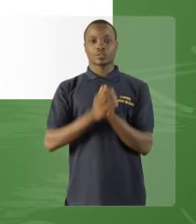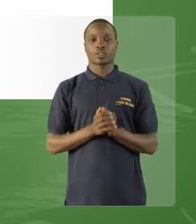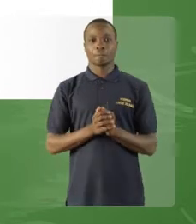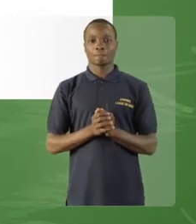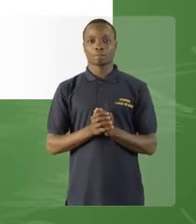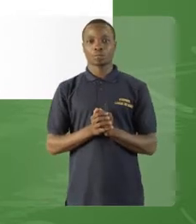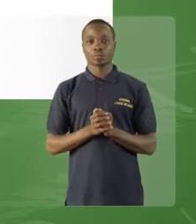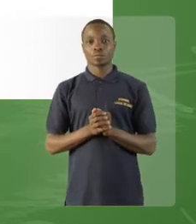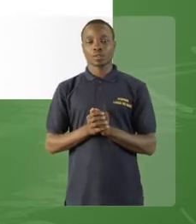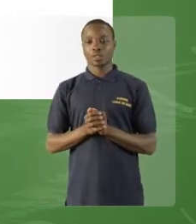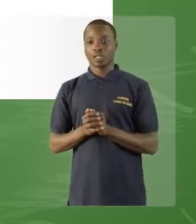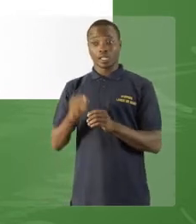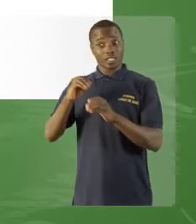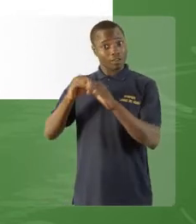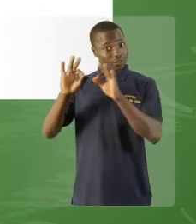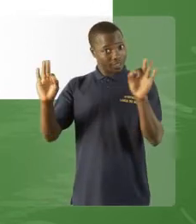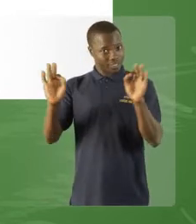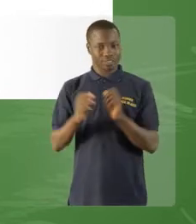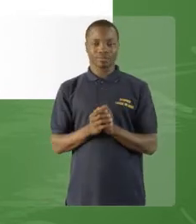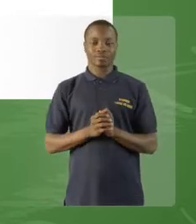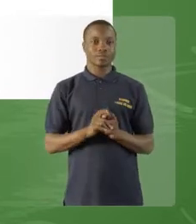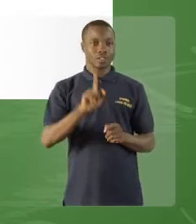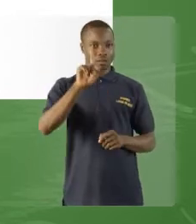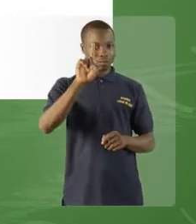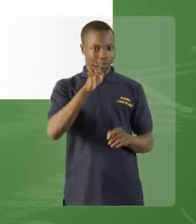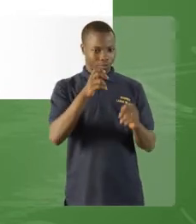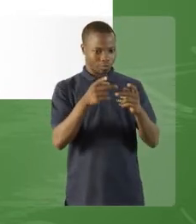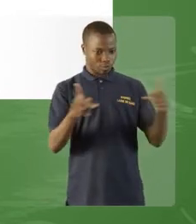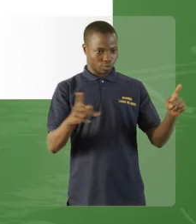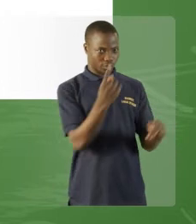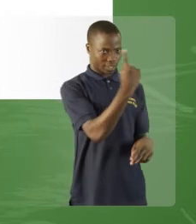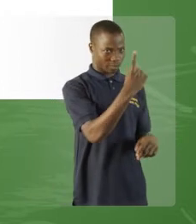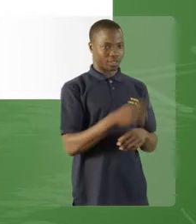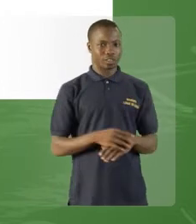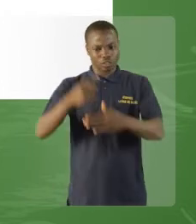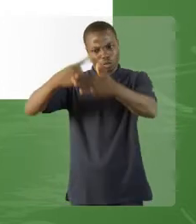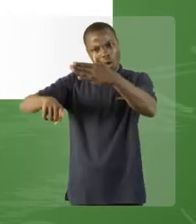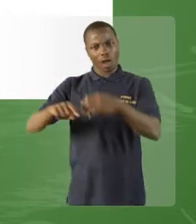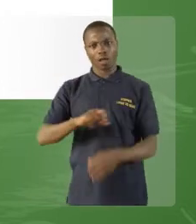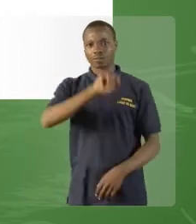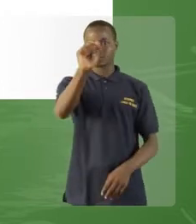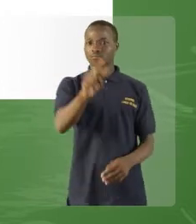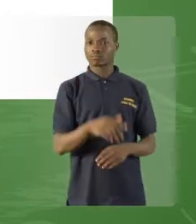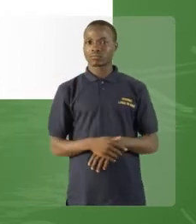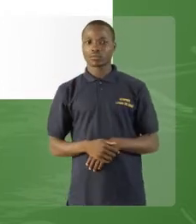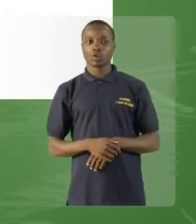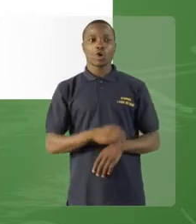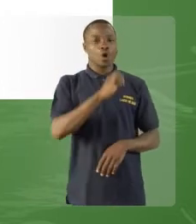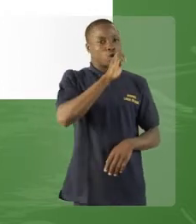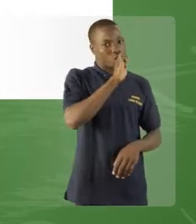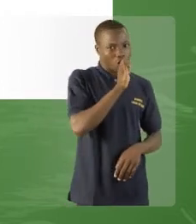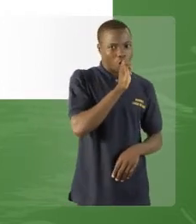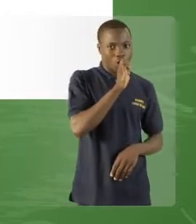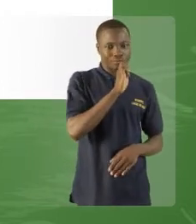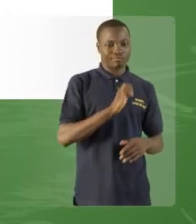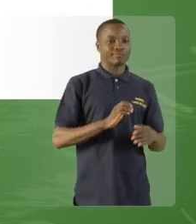coordonnée ou juste à poser ». Ici, on met « Proposition indépendante juste à poser ».